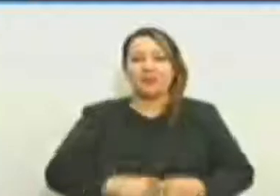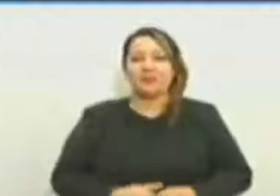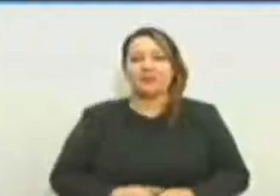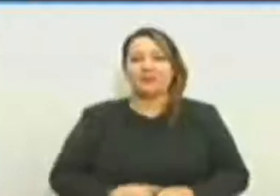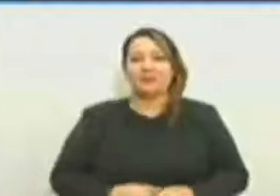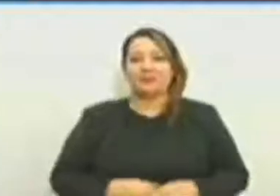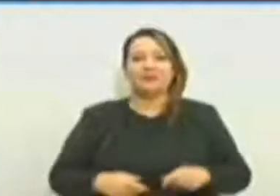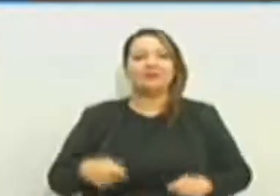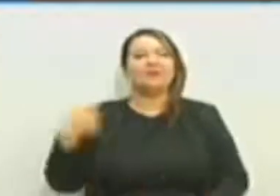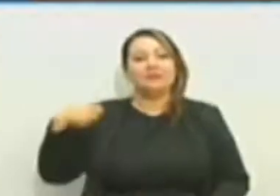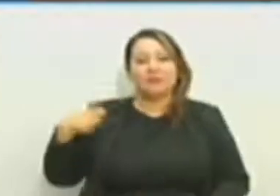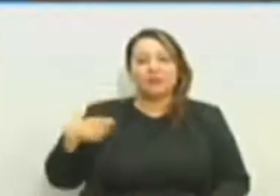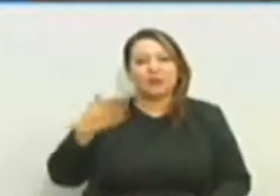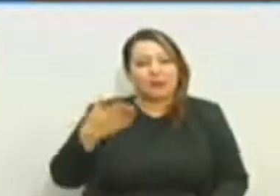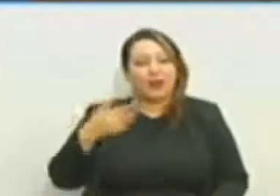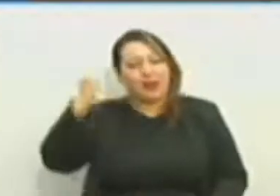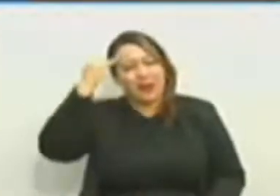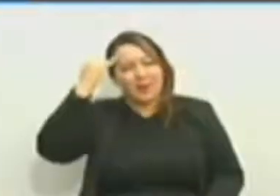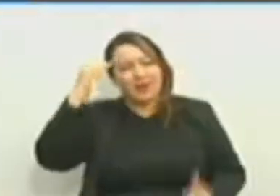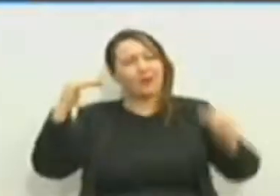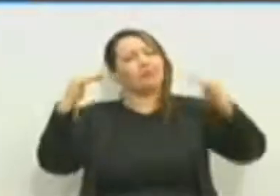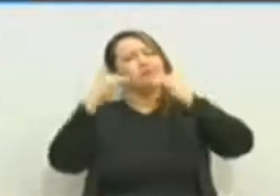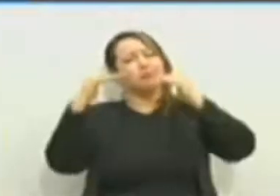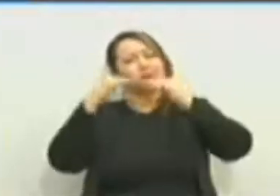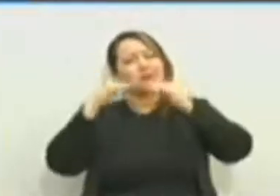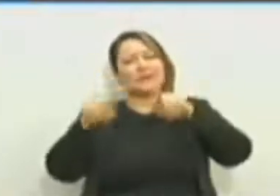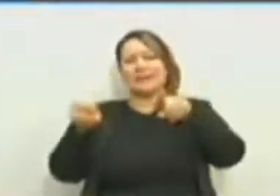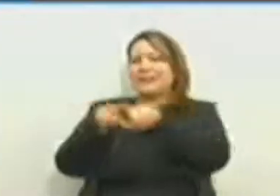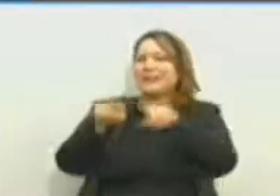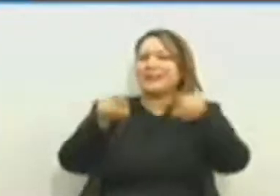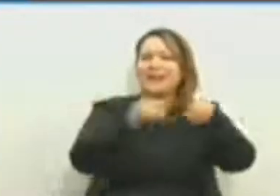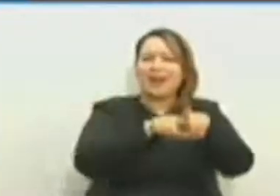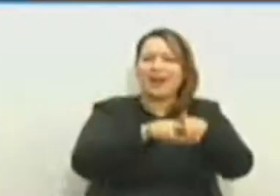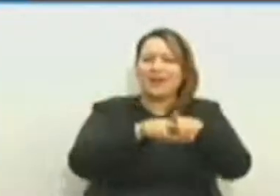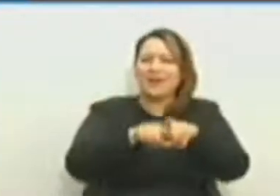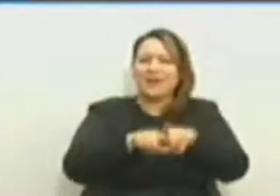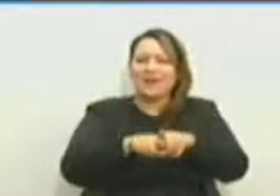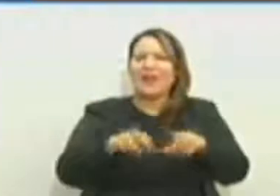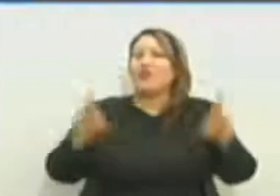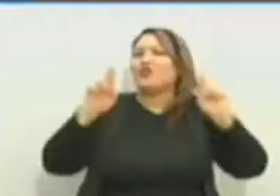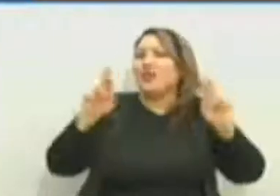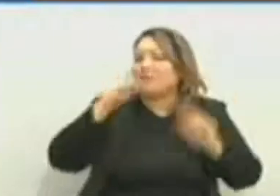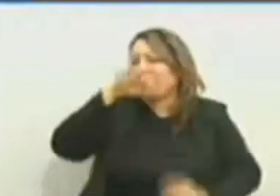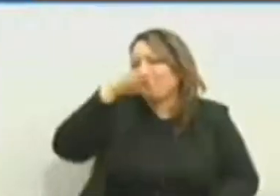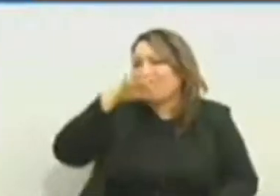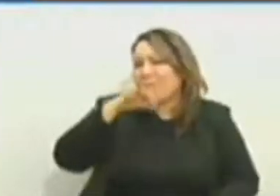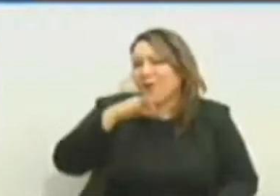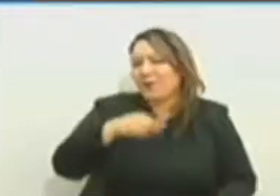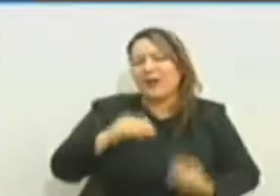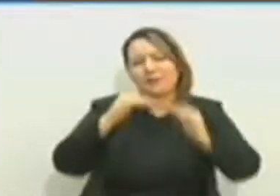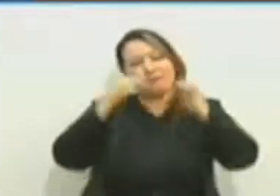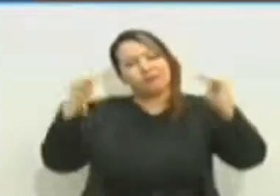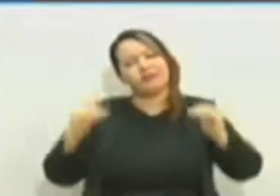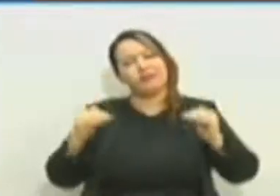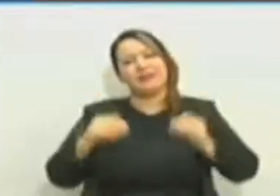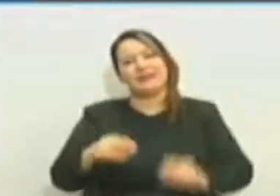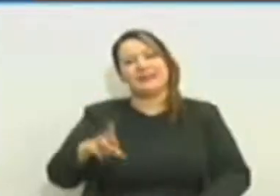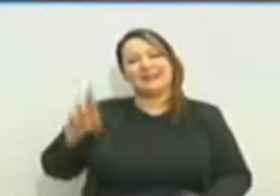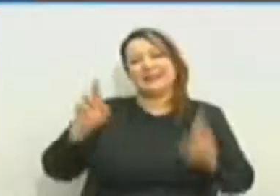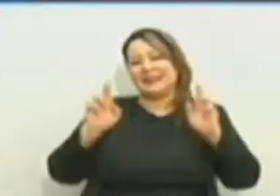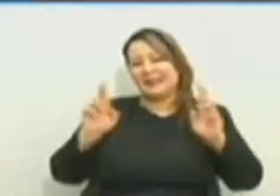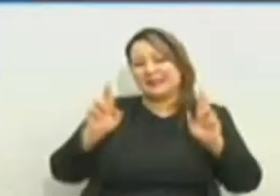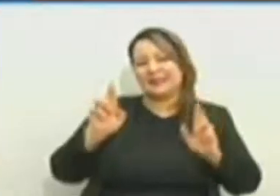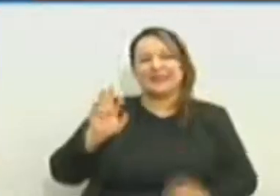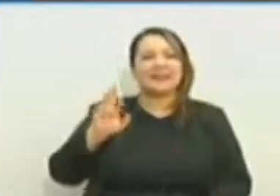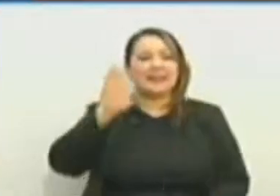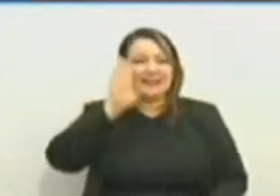وانا عرفوك بل انت منصف لأعضاء مجلس الأمة حب ذلك وكنت خلينا نتكلم من منصة أحسن حب ذلك سيد الوزير